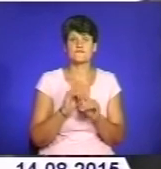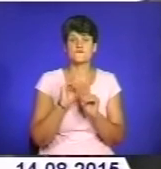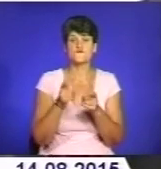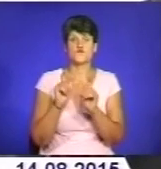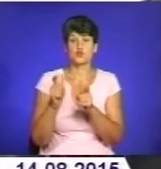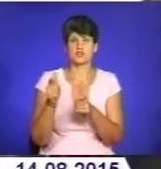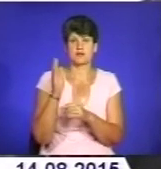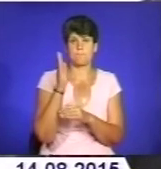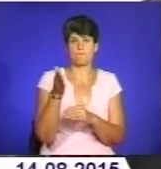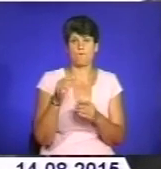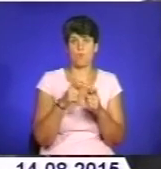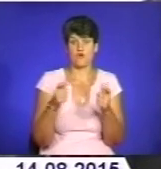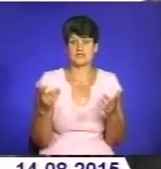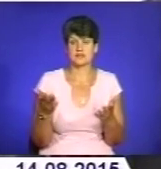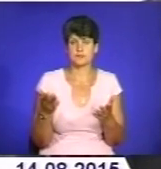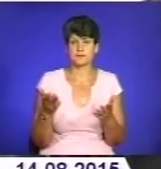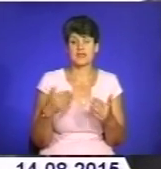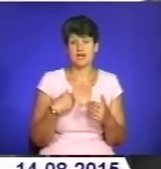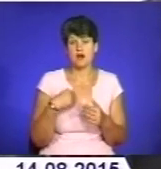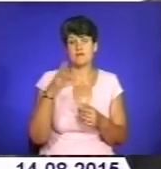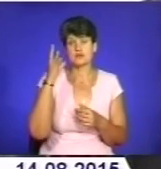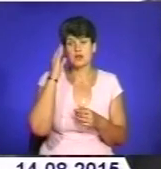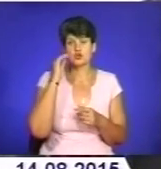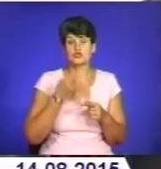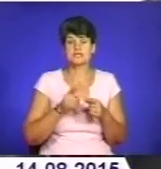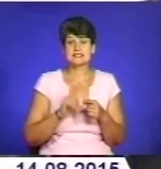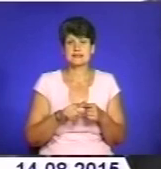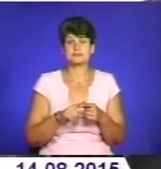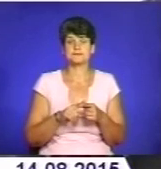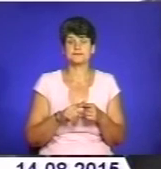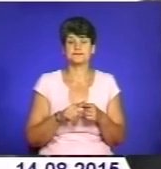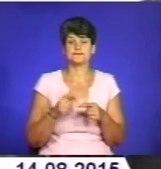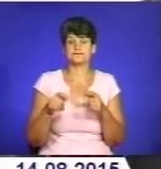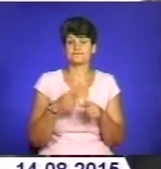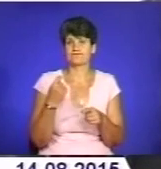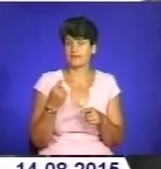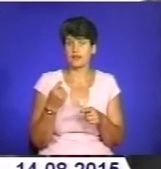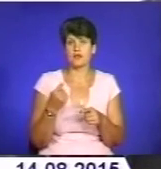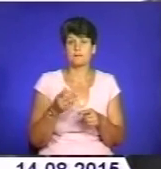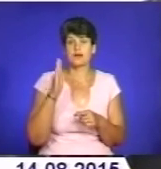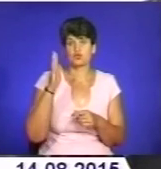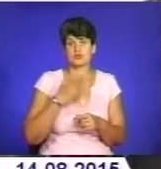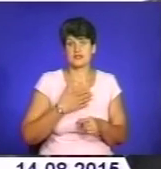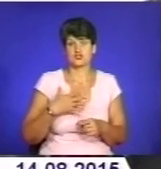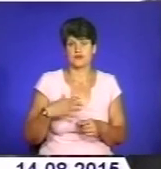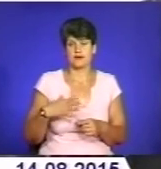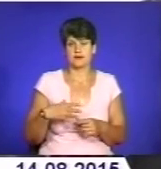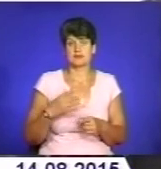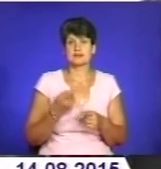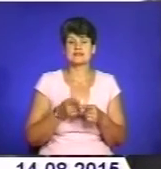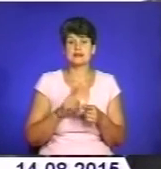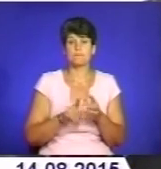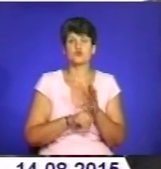цієї поїздки. Я вважаю, що це в тому числі і подопльока майбутнього, що нас чекає, тому що